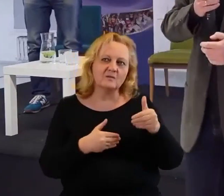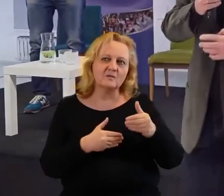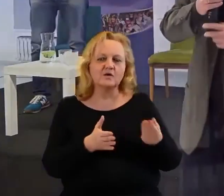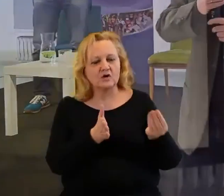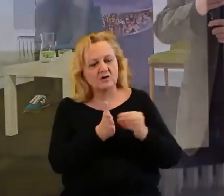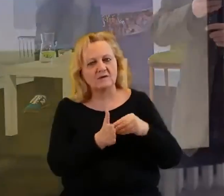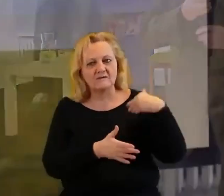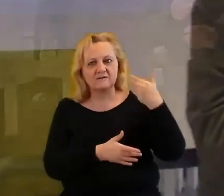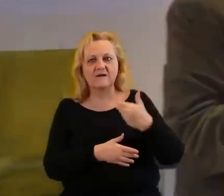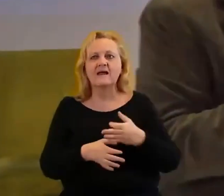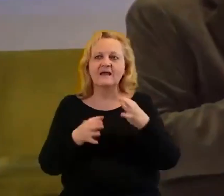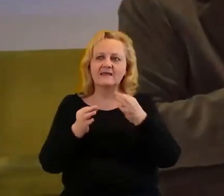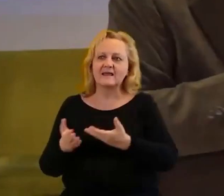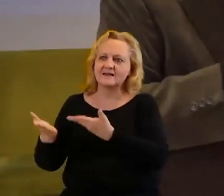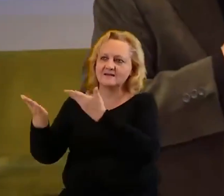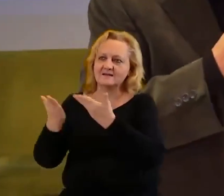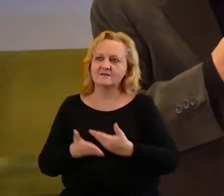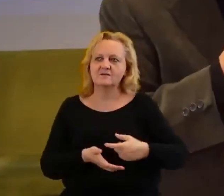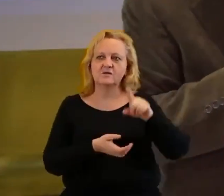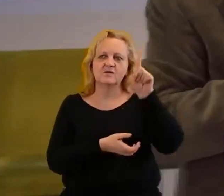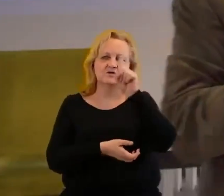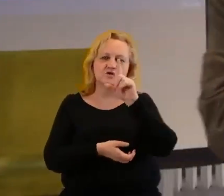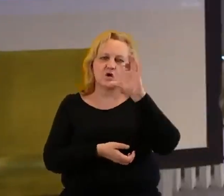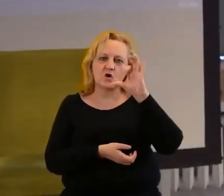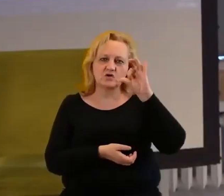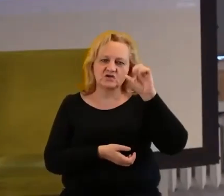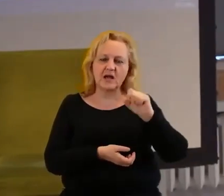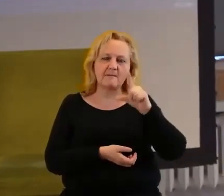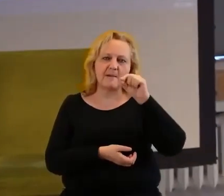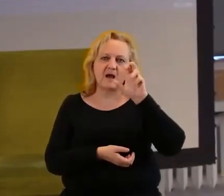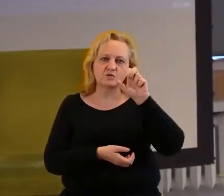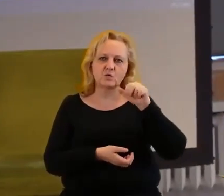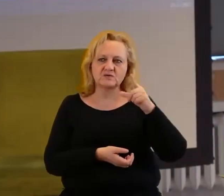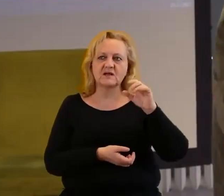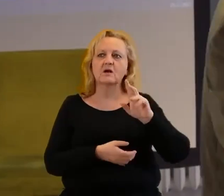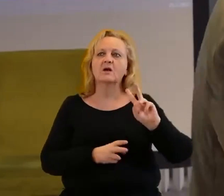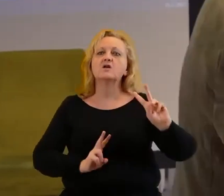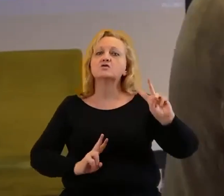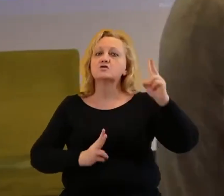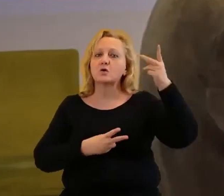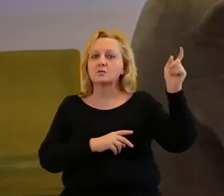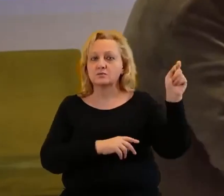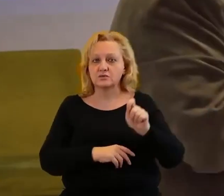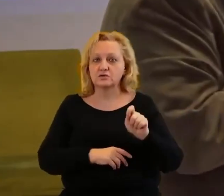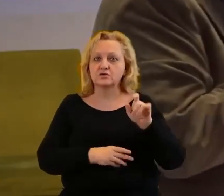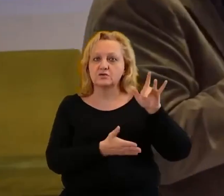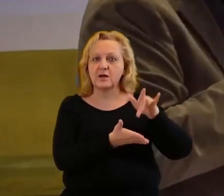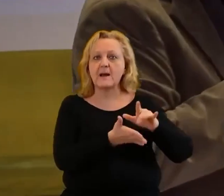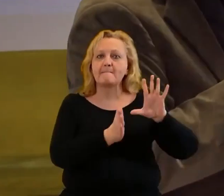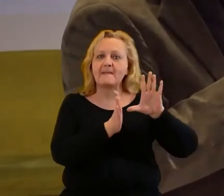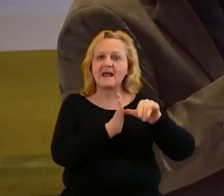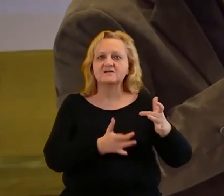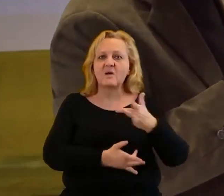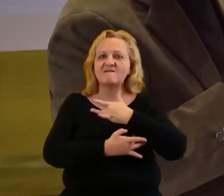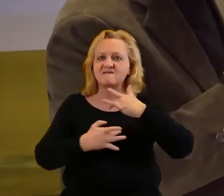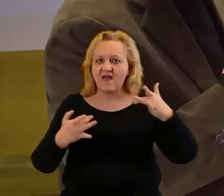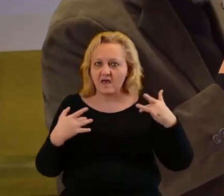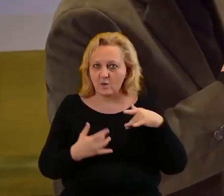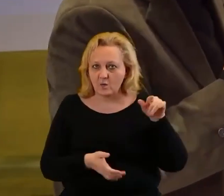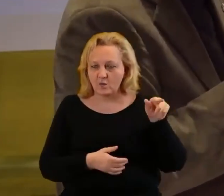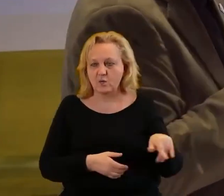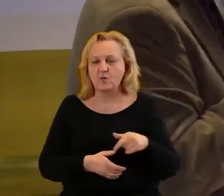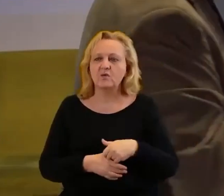dopowiedzieć. Teraz zaproszę Zosię Paczuską, która przyjechała do nas z Węgrowa. I